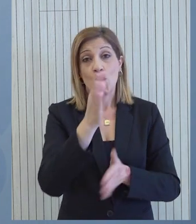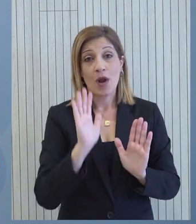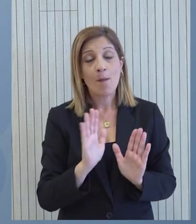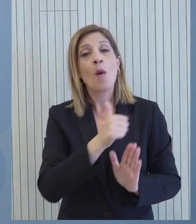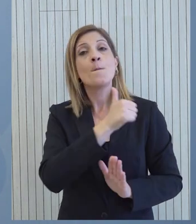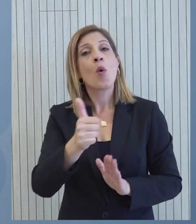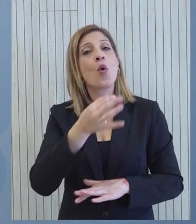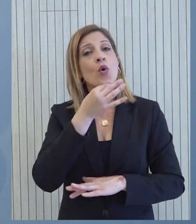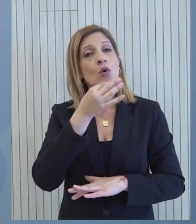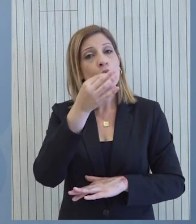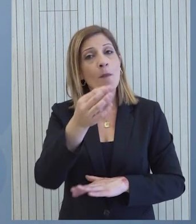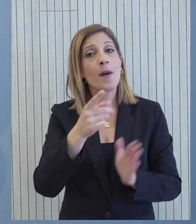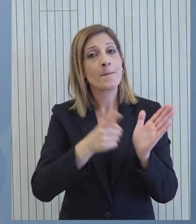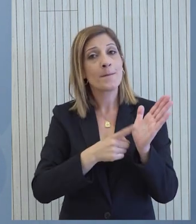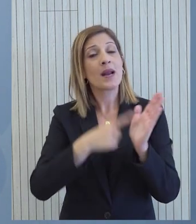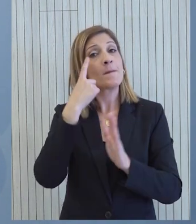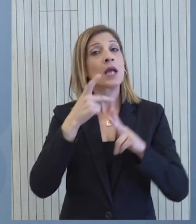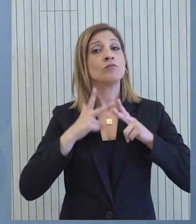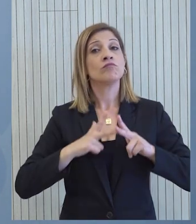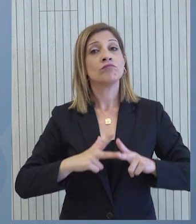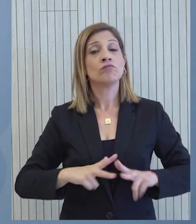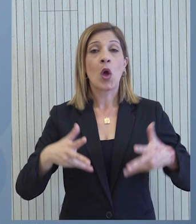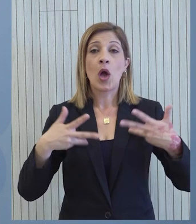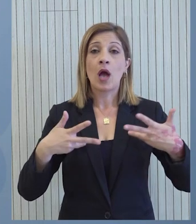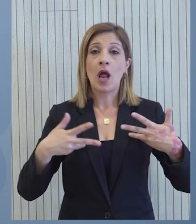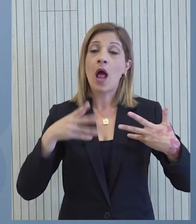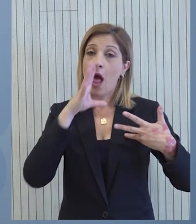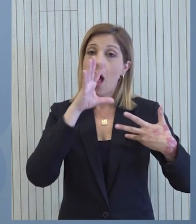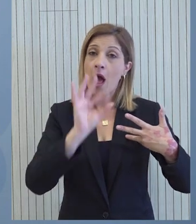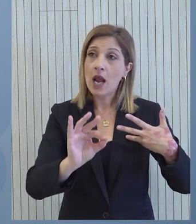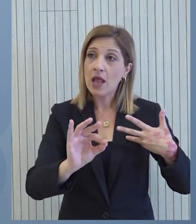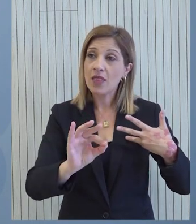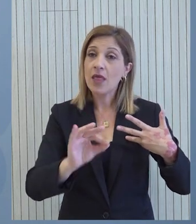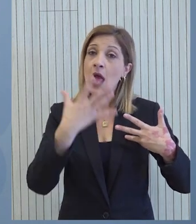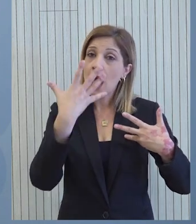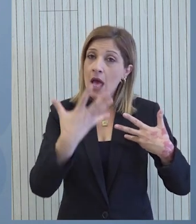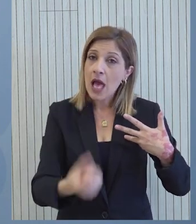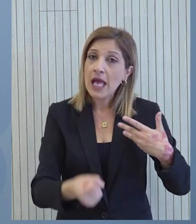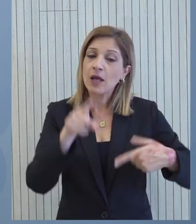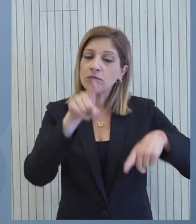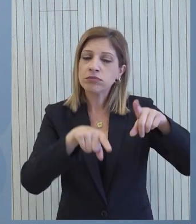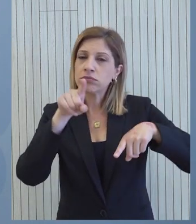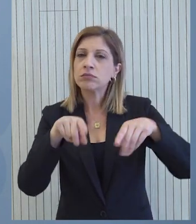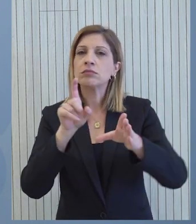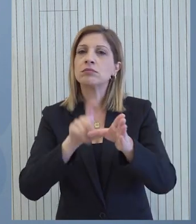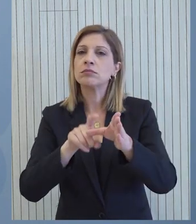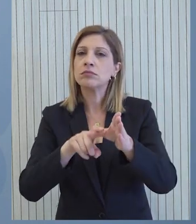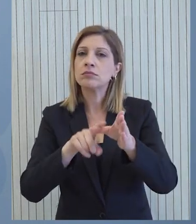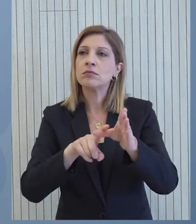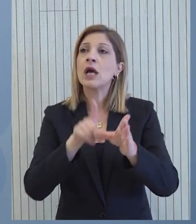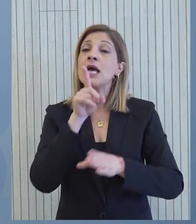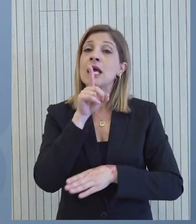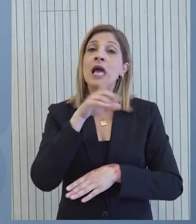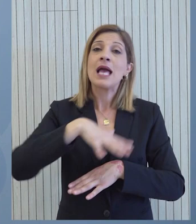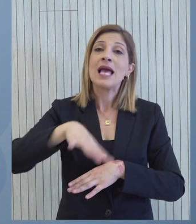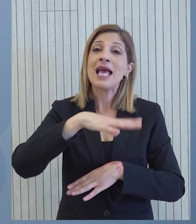το οποίο θα πρέπει να σημειώσουμε με ικανοποίηση είναι ότι ναι, για μια σειρά από πιθανές επενδύσεις στην χώρα μας η χώρα μας είναι